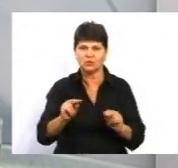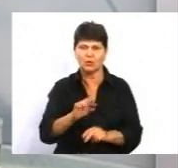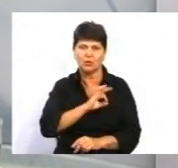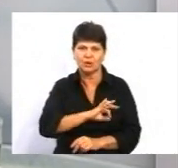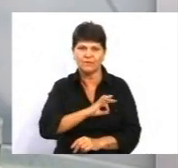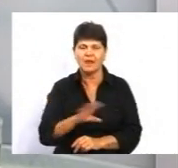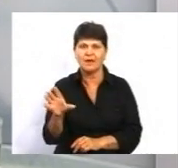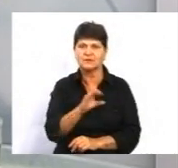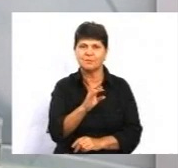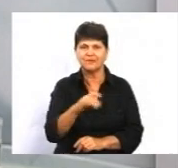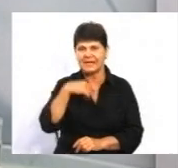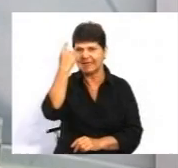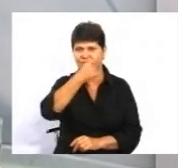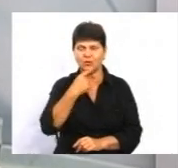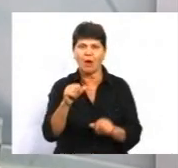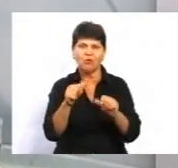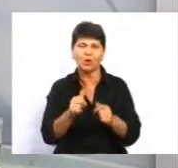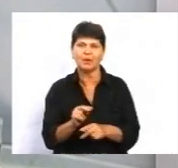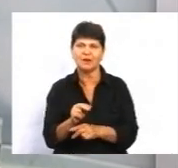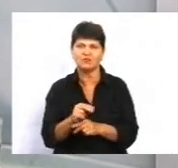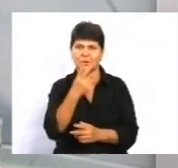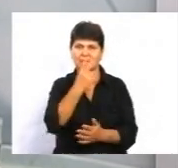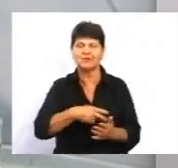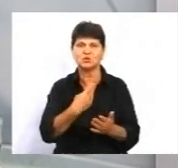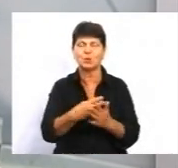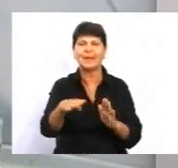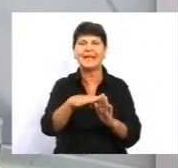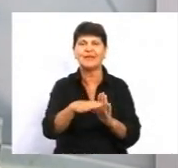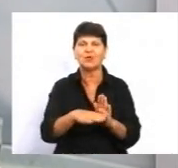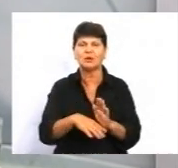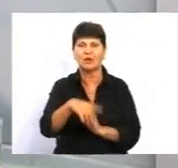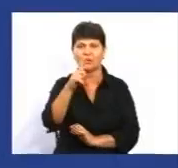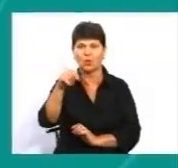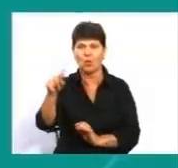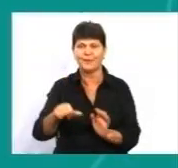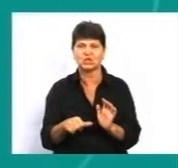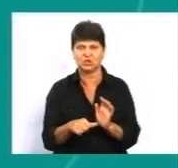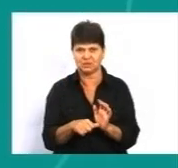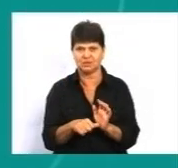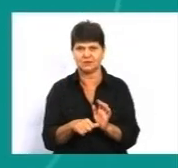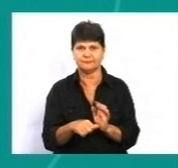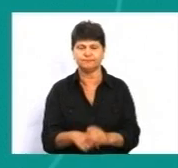видами індивідуальної форми навчання. Демонструймо інфографіку номер 6. Номер 6.